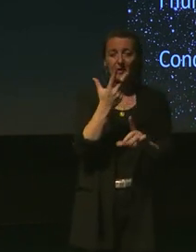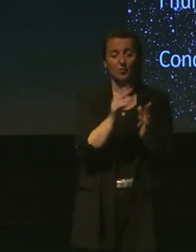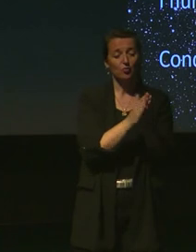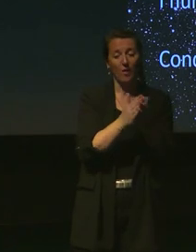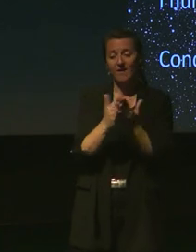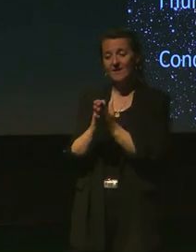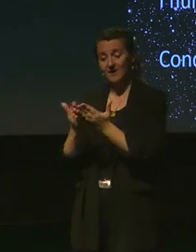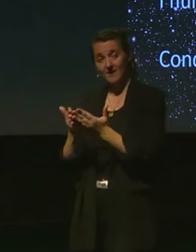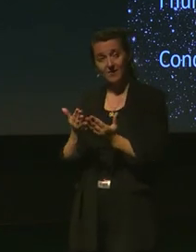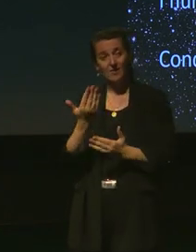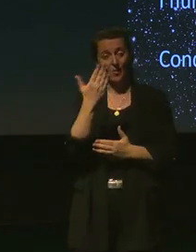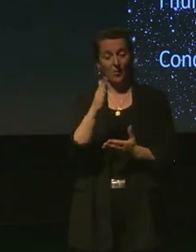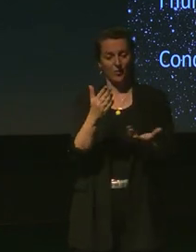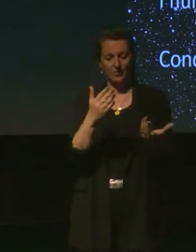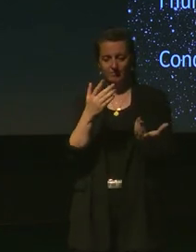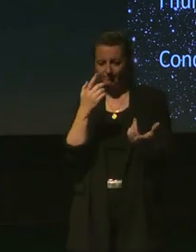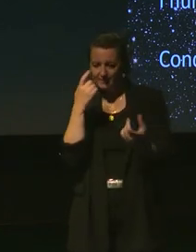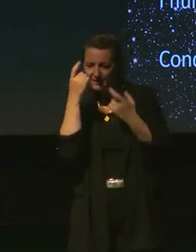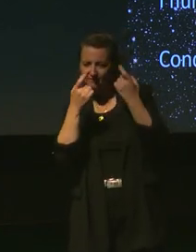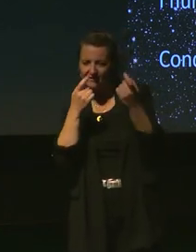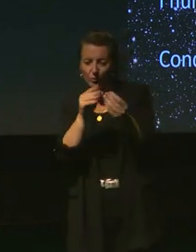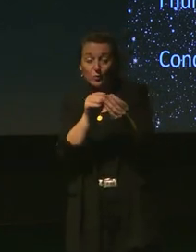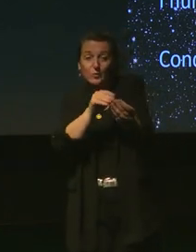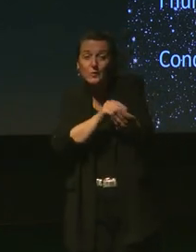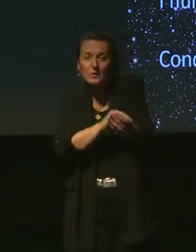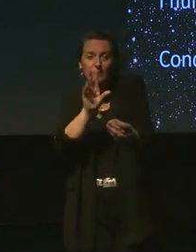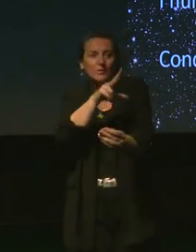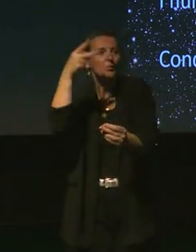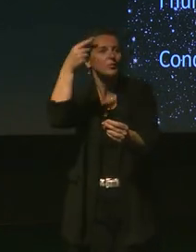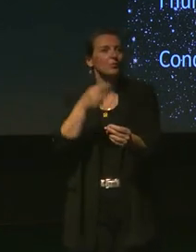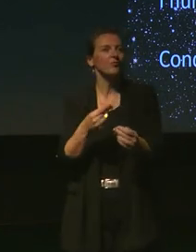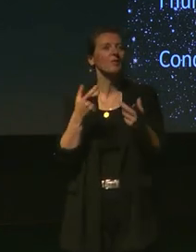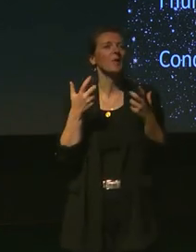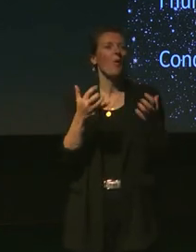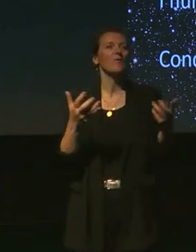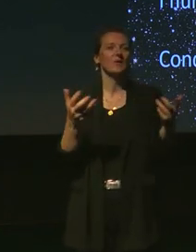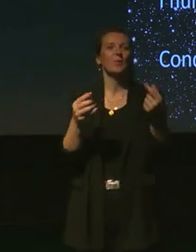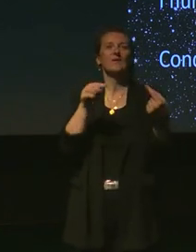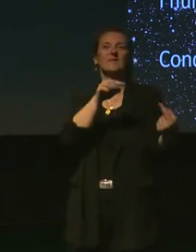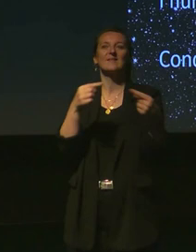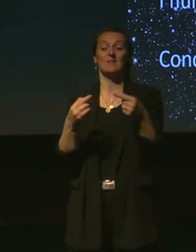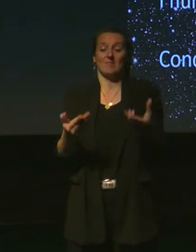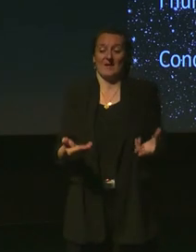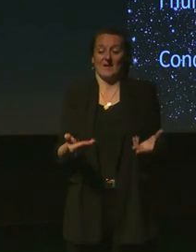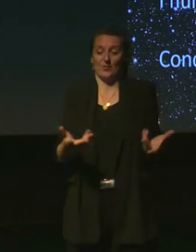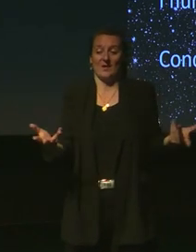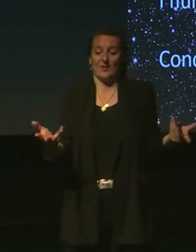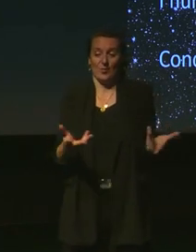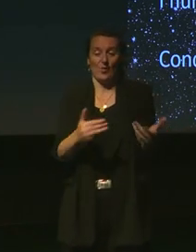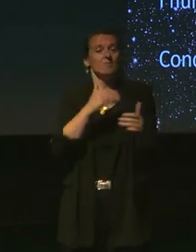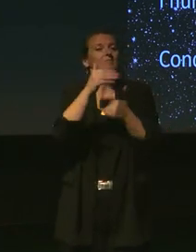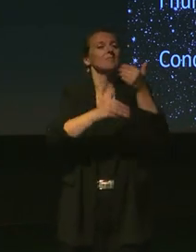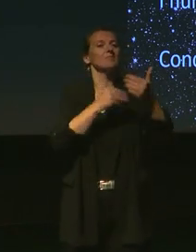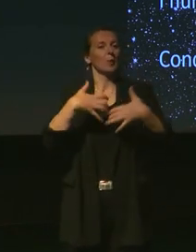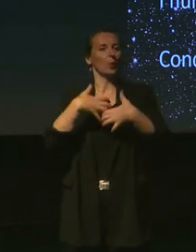évoqué quelques-unes des anticipations scientifiques de Jules Verne, je voudrais maintenant aborder un débat tout à fait d'actualité qui est le progrès